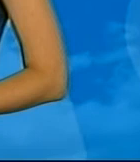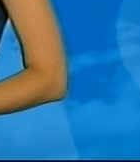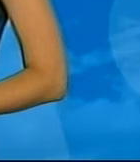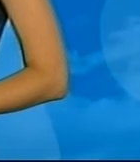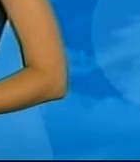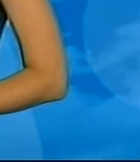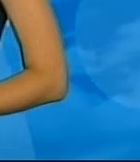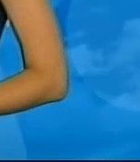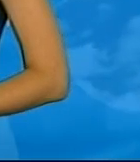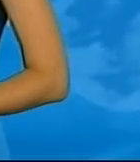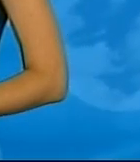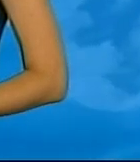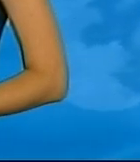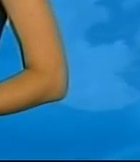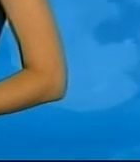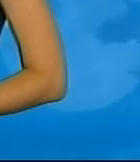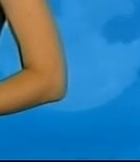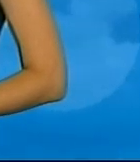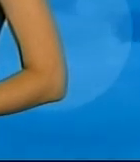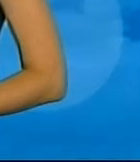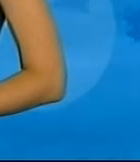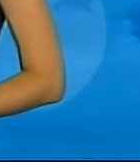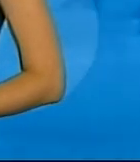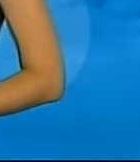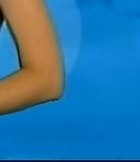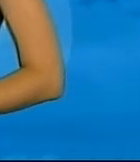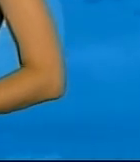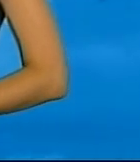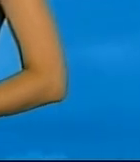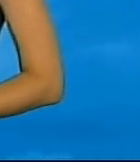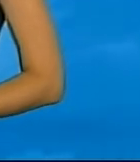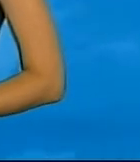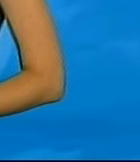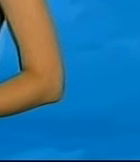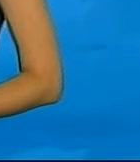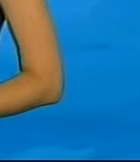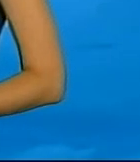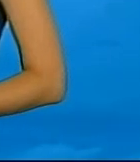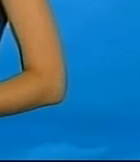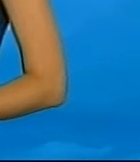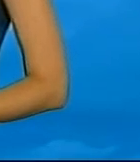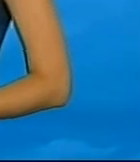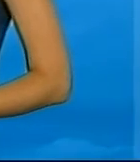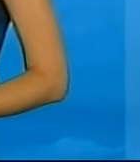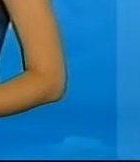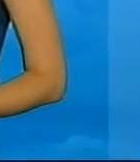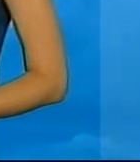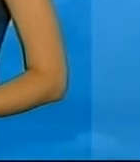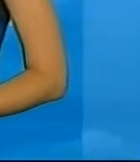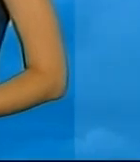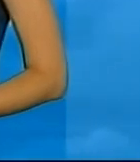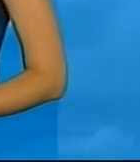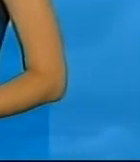Вітаю! Ви дивитеся Йоак Кропивницький. А саме прогноз погоди на 22 серпня. І я його ведуча Валерія Казіна.